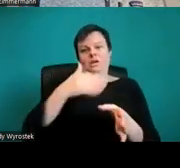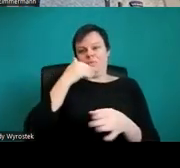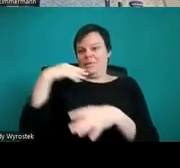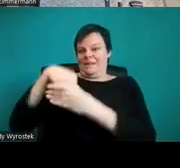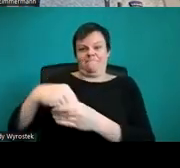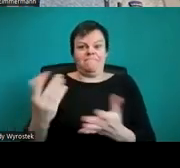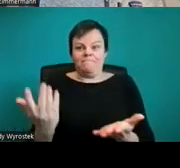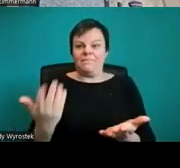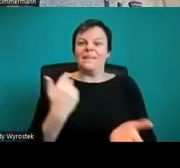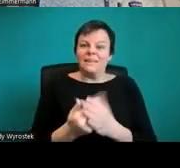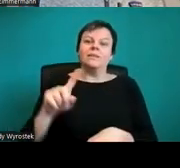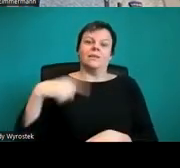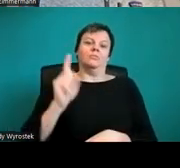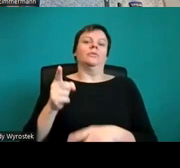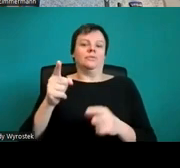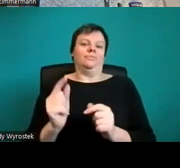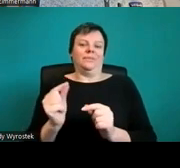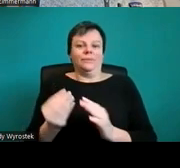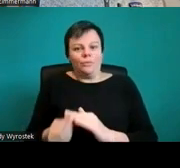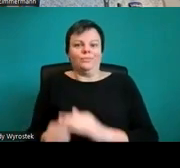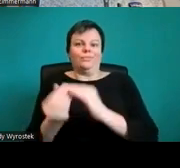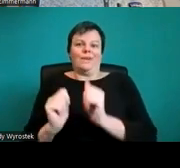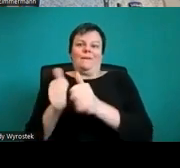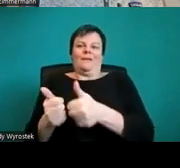anordnen, Auswahlbereich.